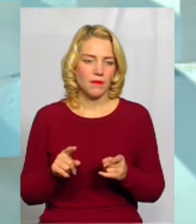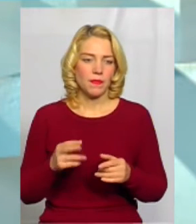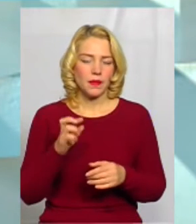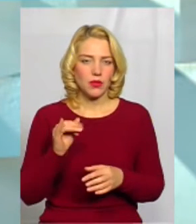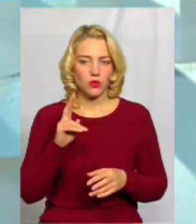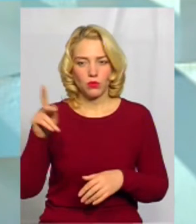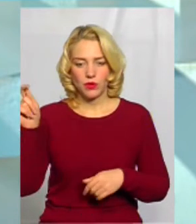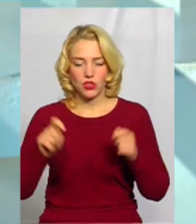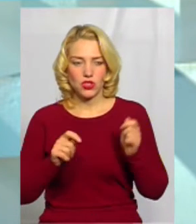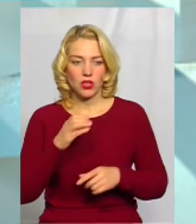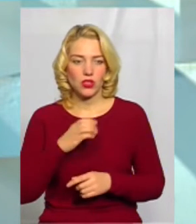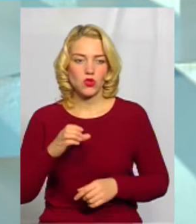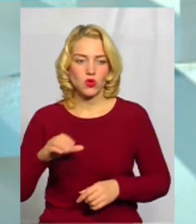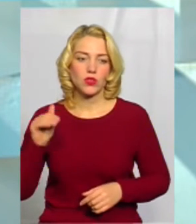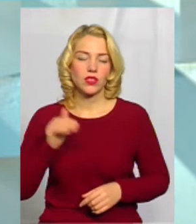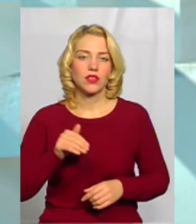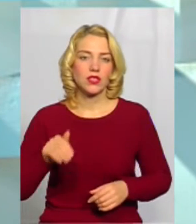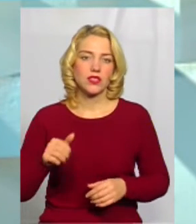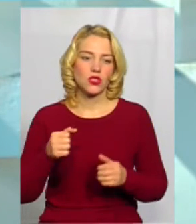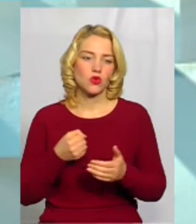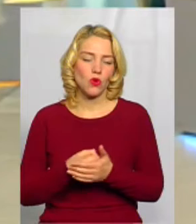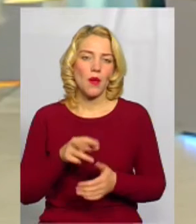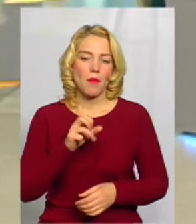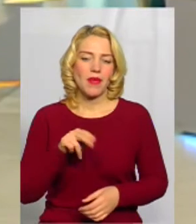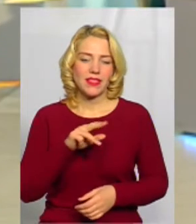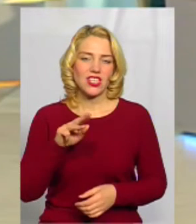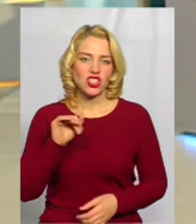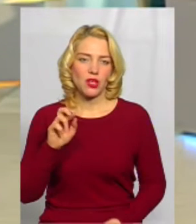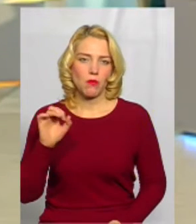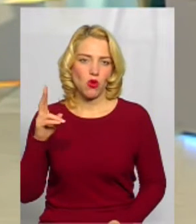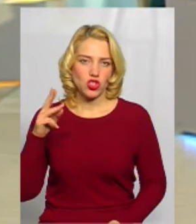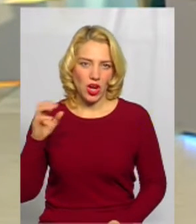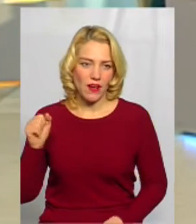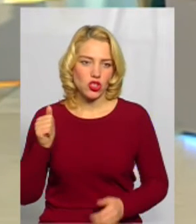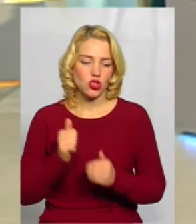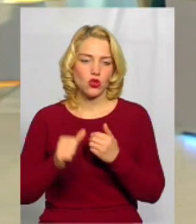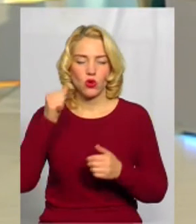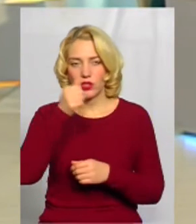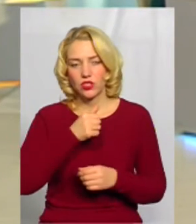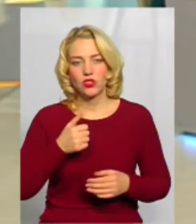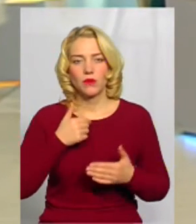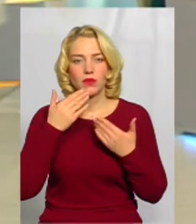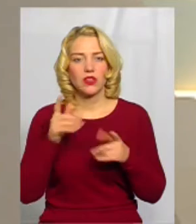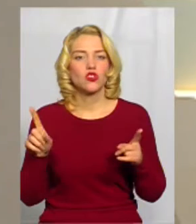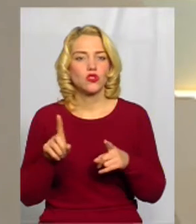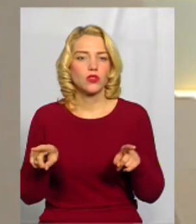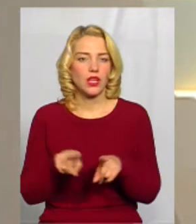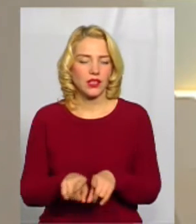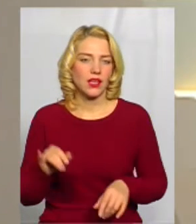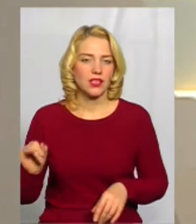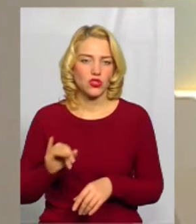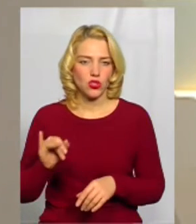приїжджають сотні тисяч до Меджибіжа щорічно. Пане Сергію, то що таке історико